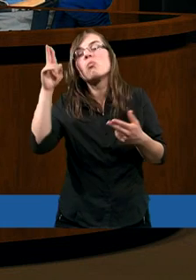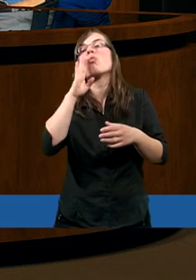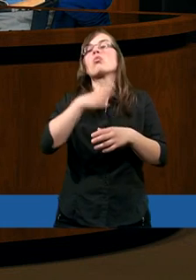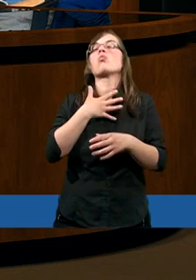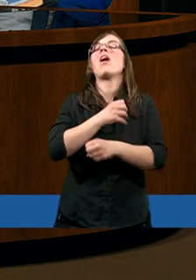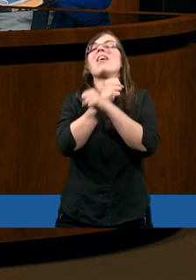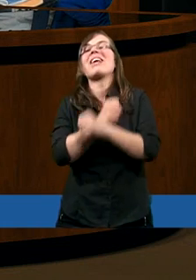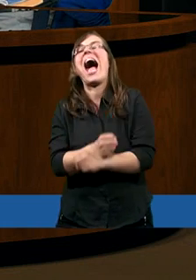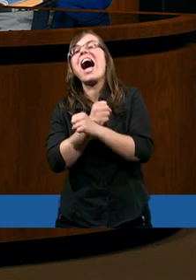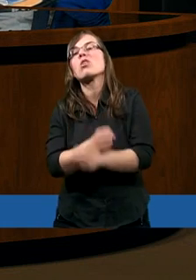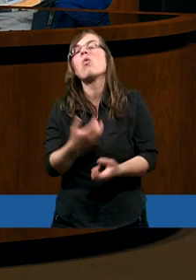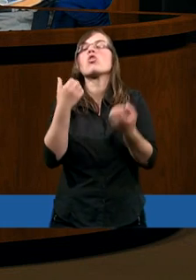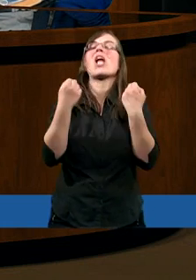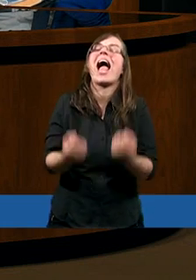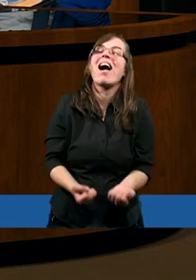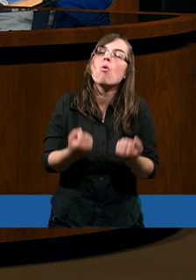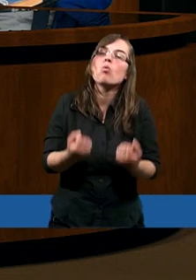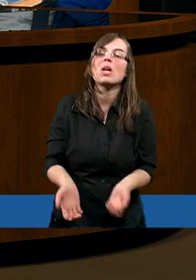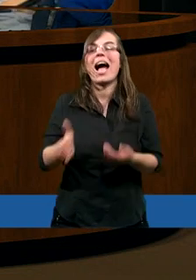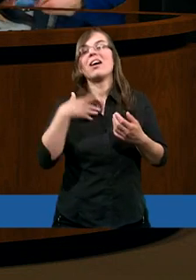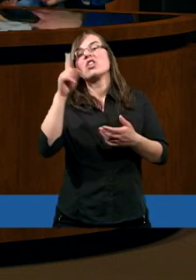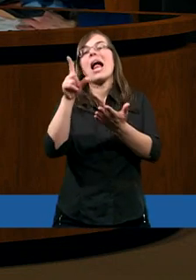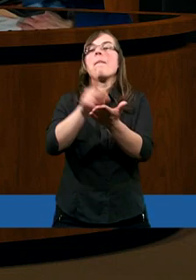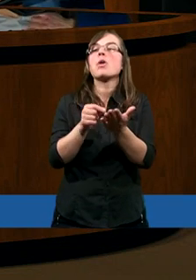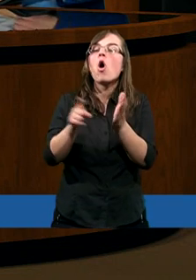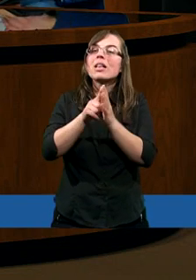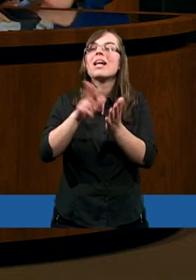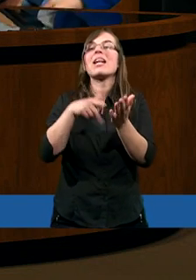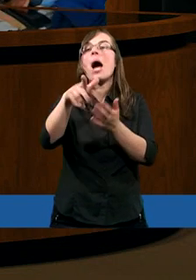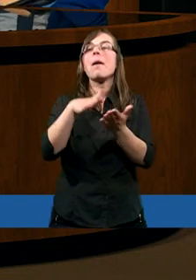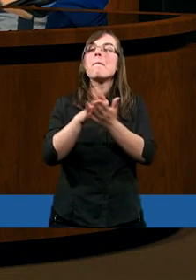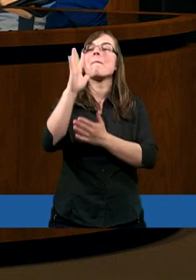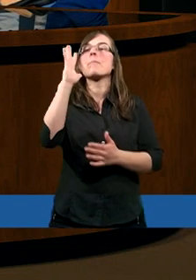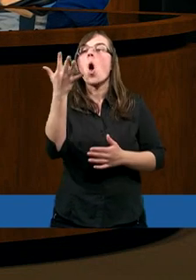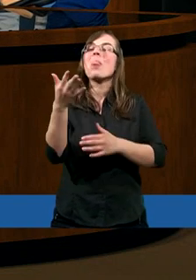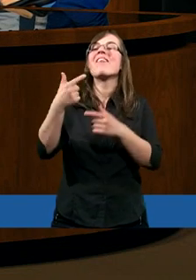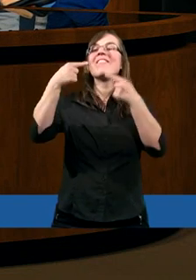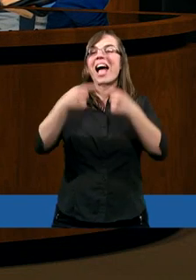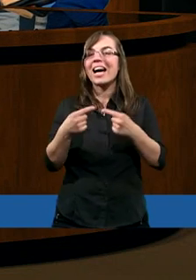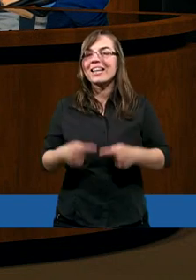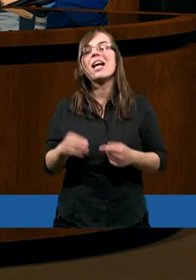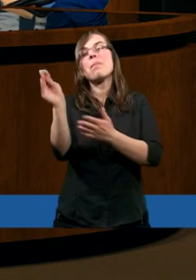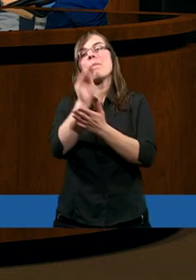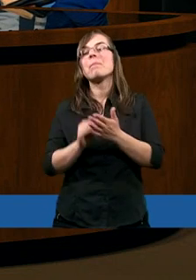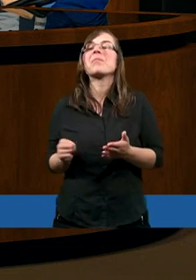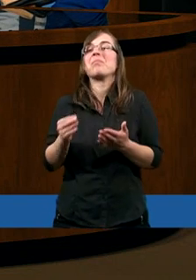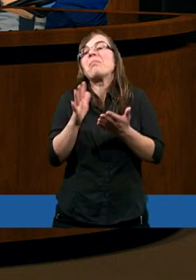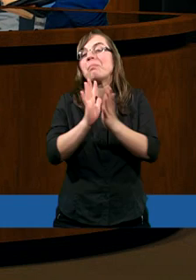że to jest jarzmo. I faktycznie Piotr tutaj na samym początku, znaczy w tym wersecie piątym pisze takie